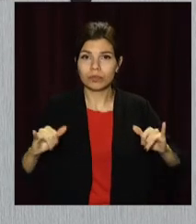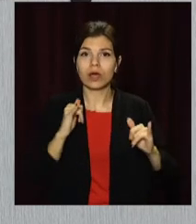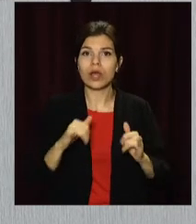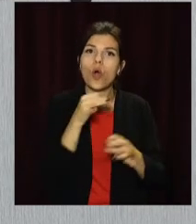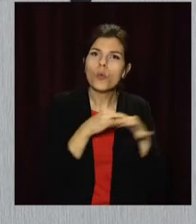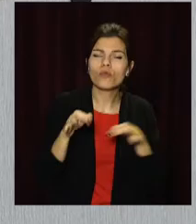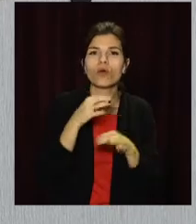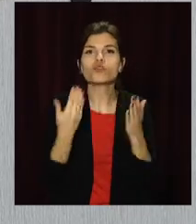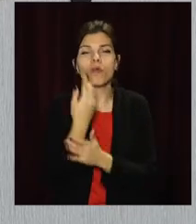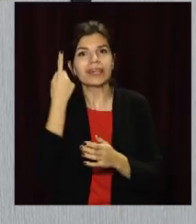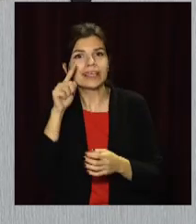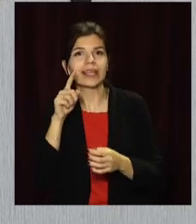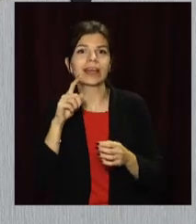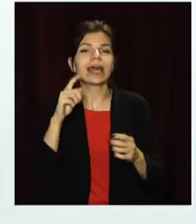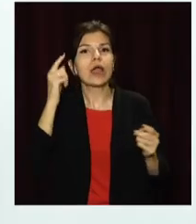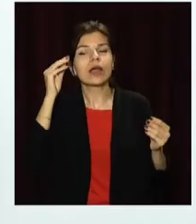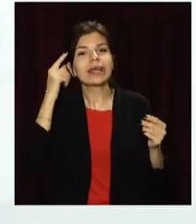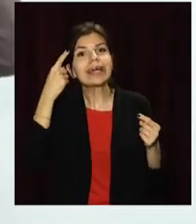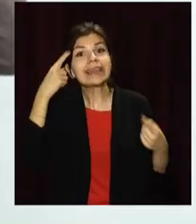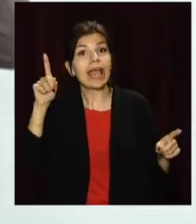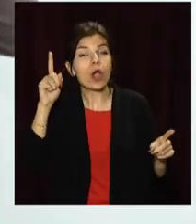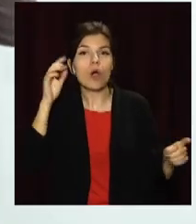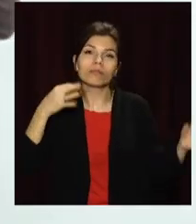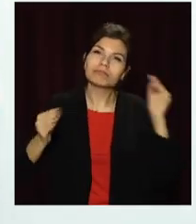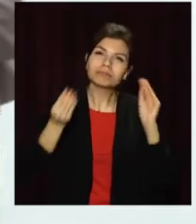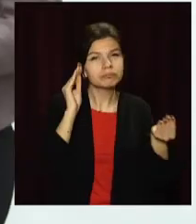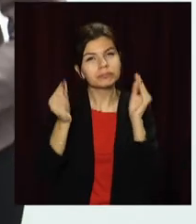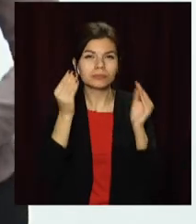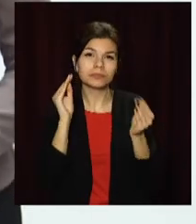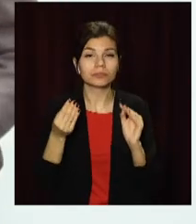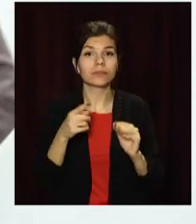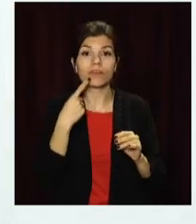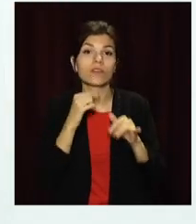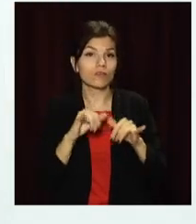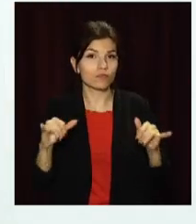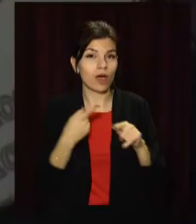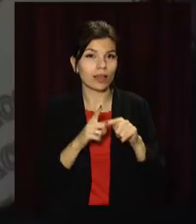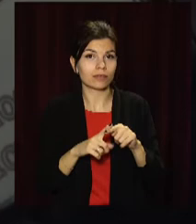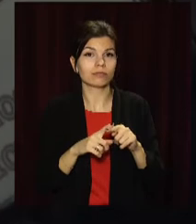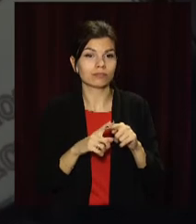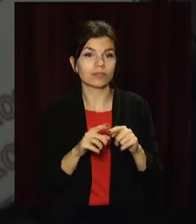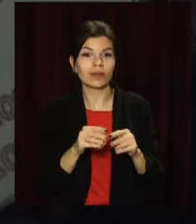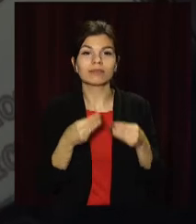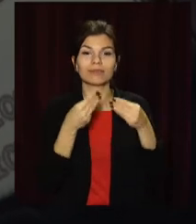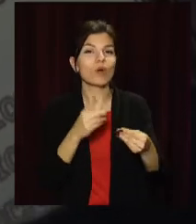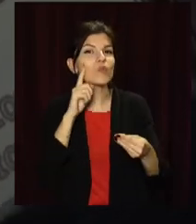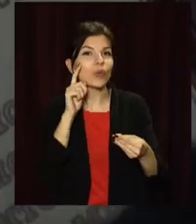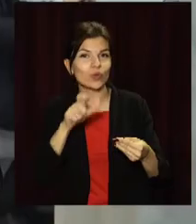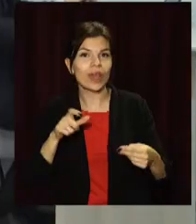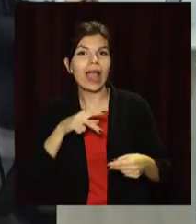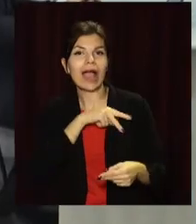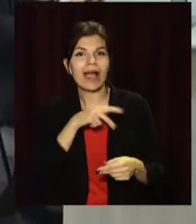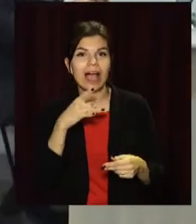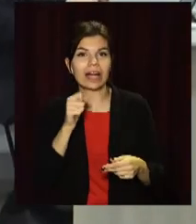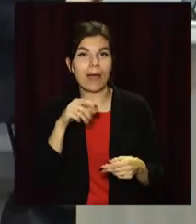обговорення нових проєктів та обміну ідеями. За активну життєву позицію, ваговий внесок у розвиток молодіжного руху, він вручив молодим людям грамоти.